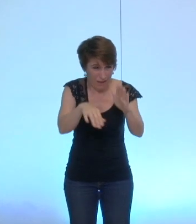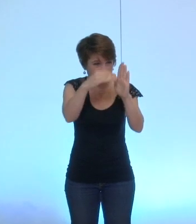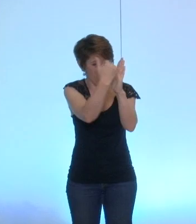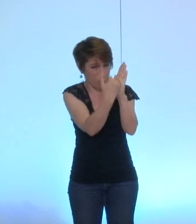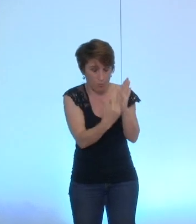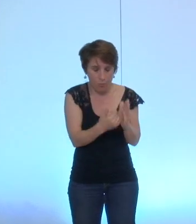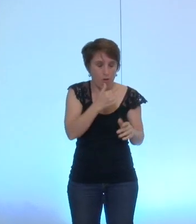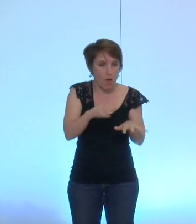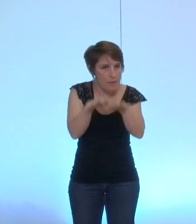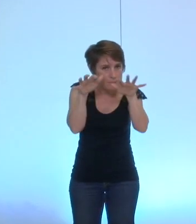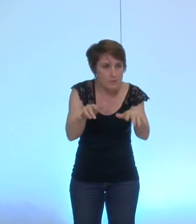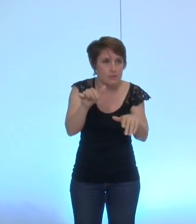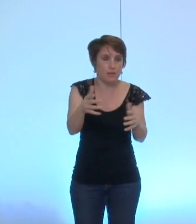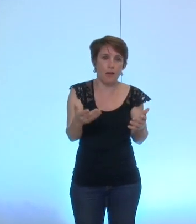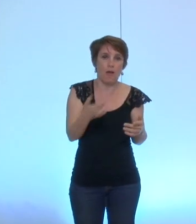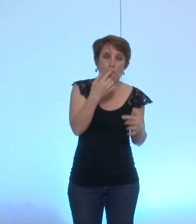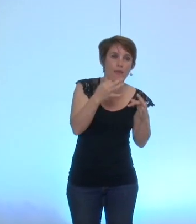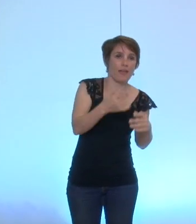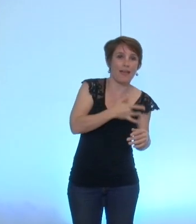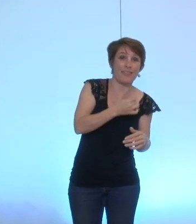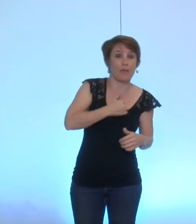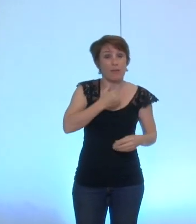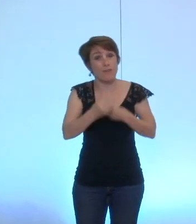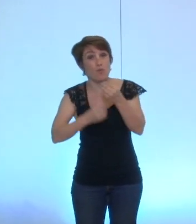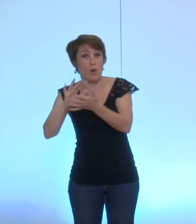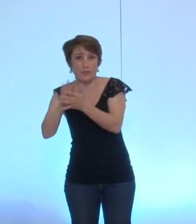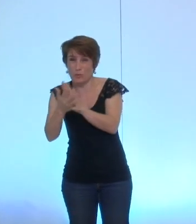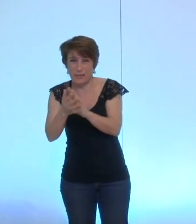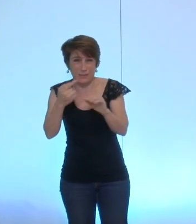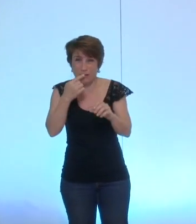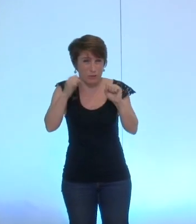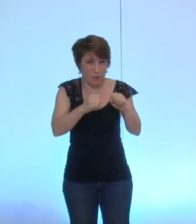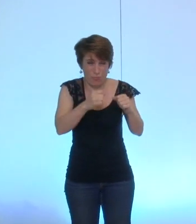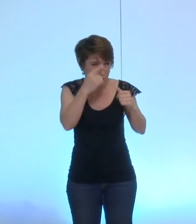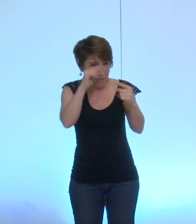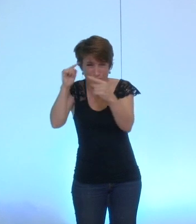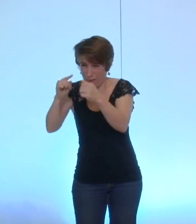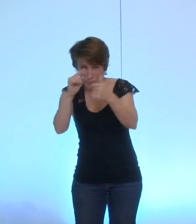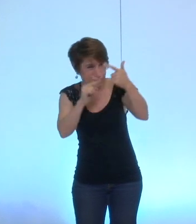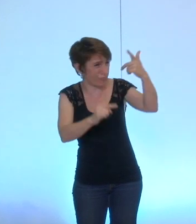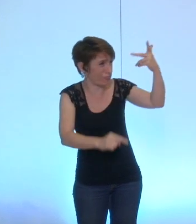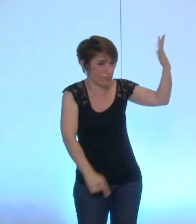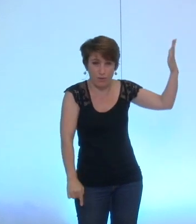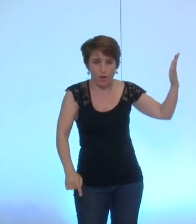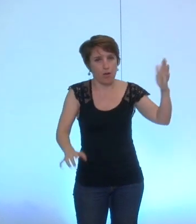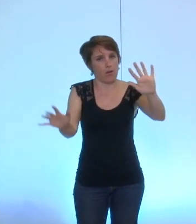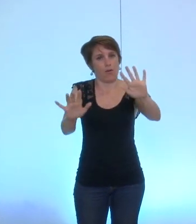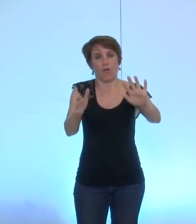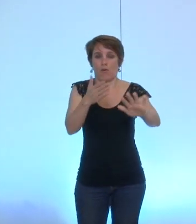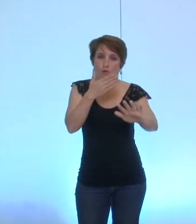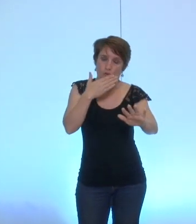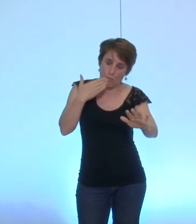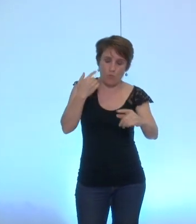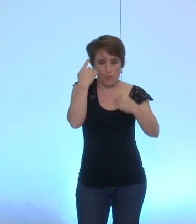et quand on parle d'intérêt privé et associatif cela peut englober énormément de choses donc je pense qu'il est préférable qu'on se pose les questions et qu'on